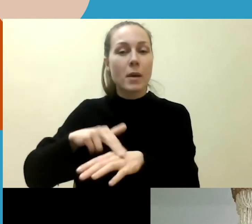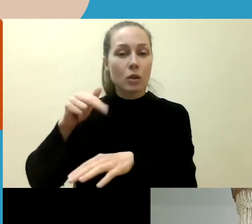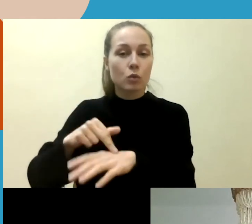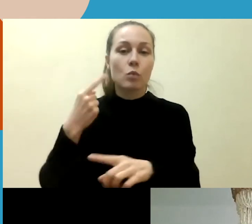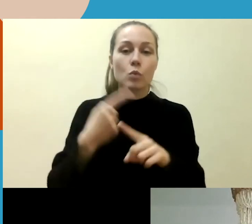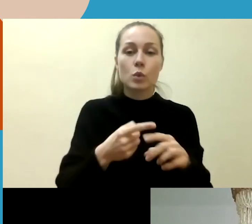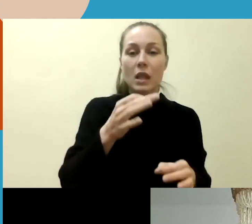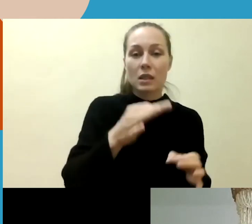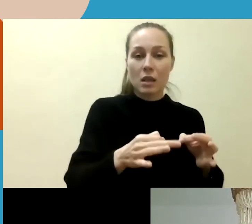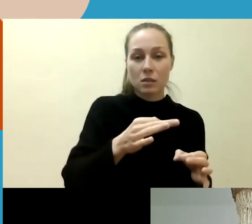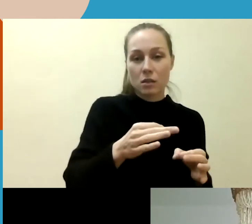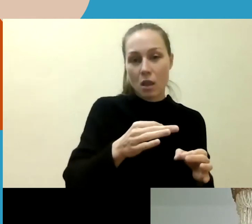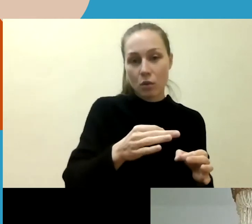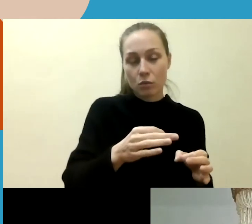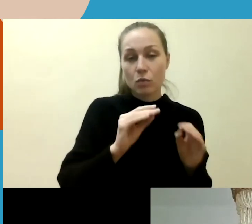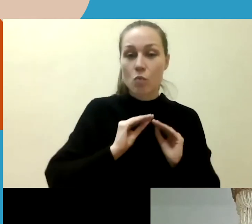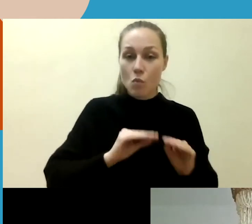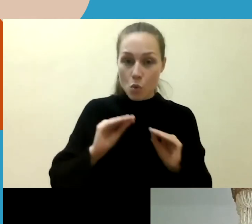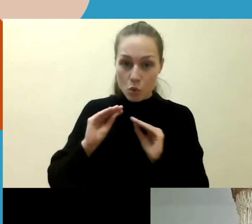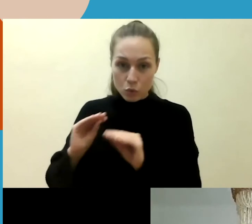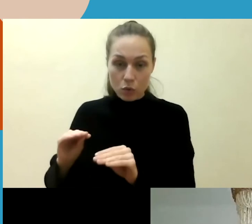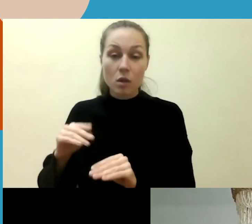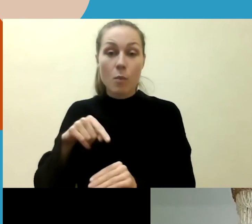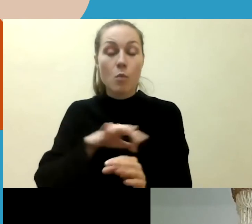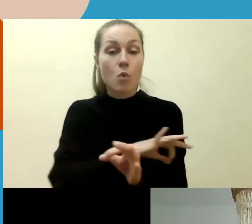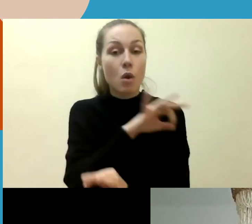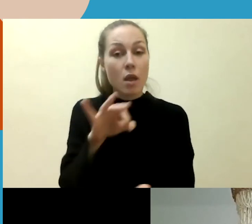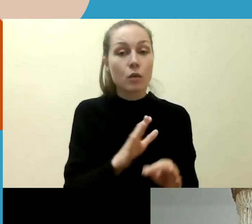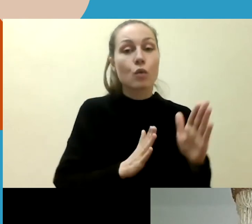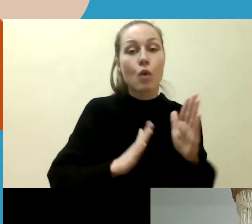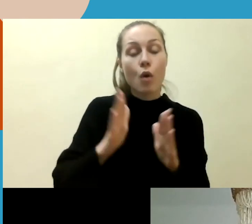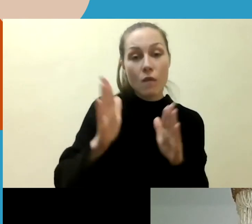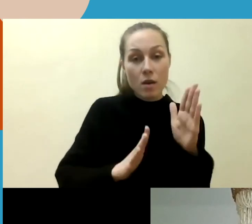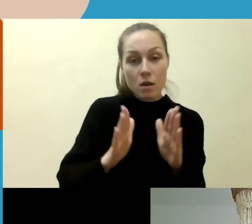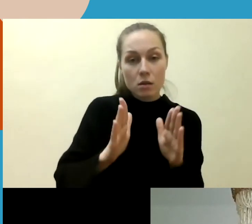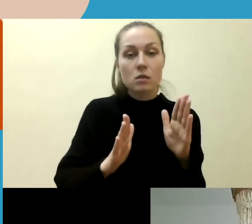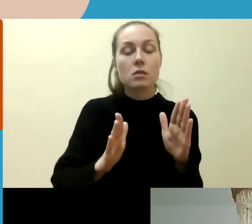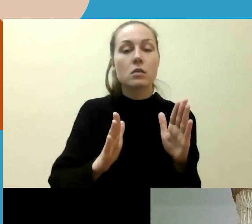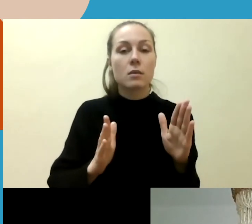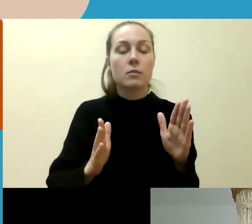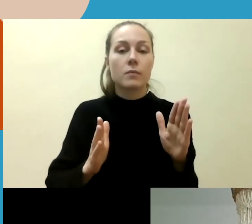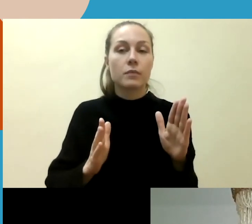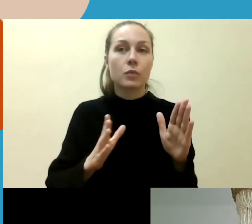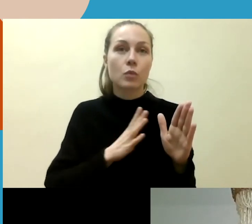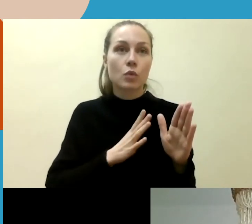mokymai, mūsų projekto šio, kurio vyksta konferencija, mes visi projekto rėmose vyko